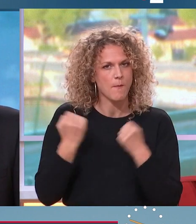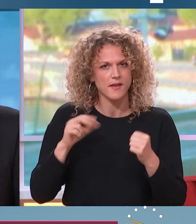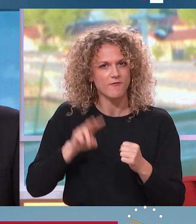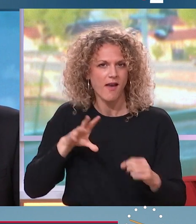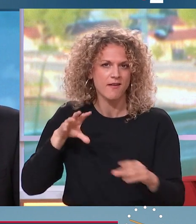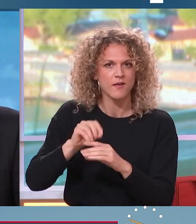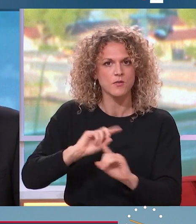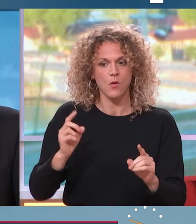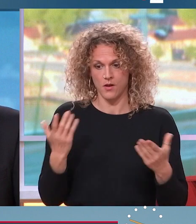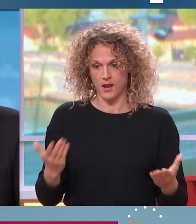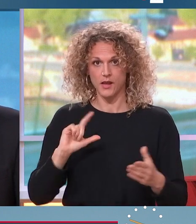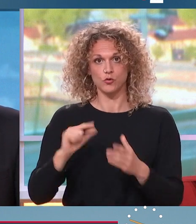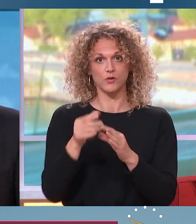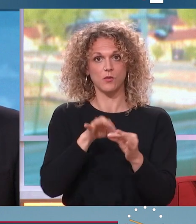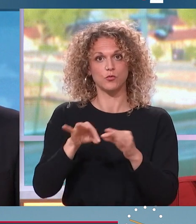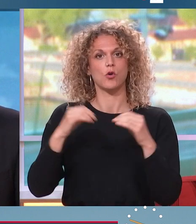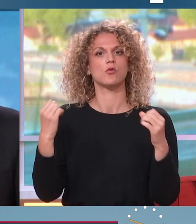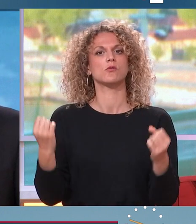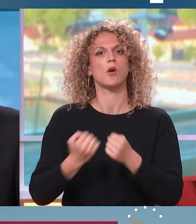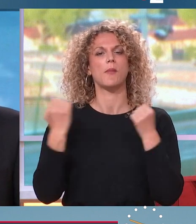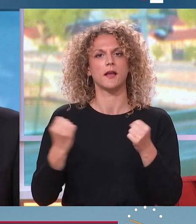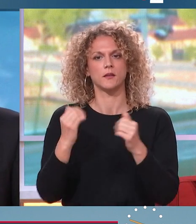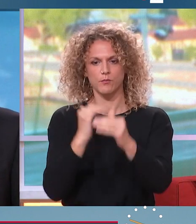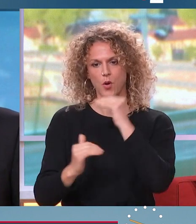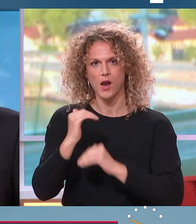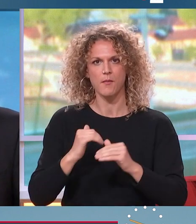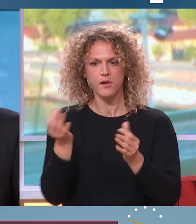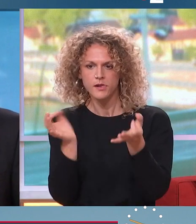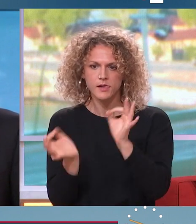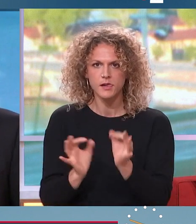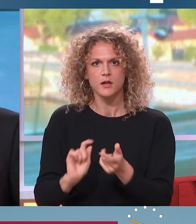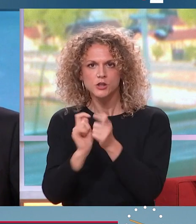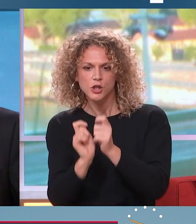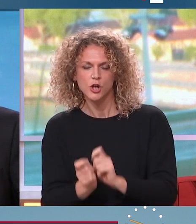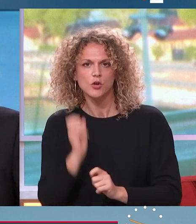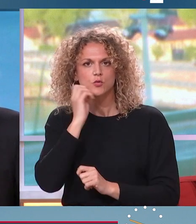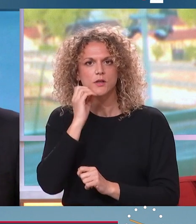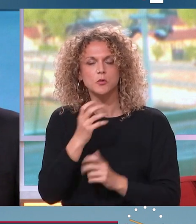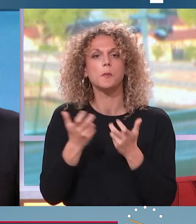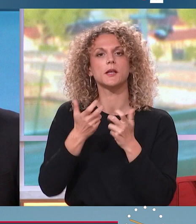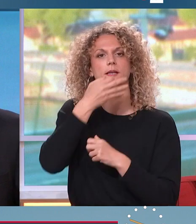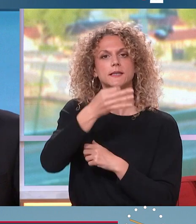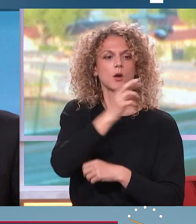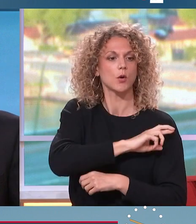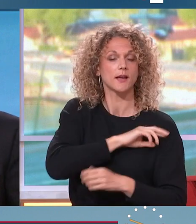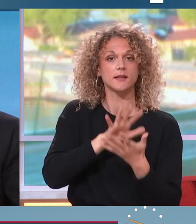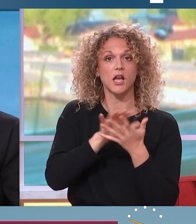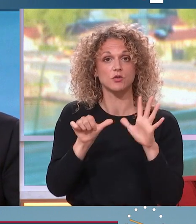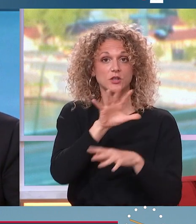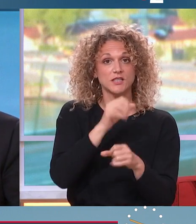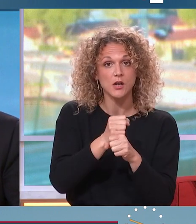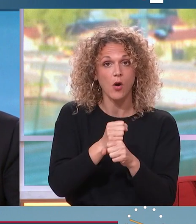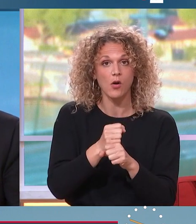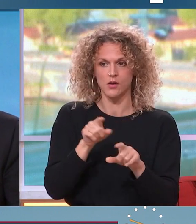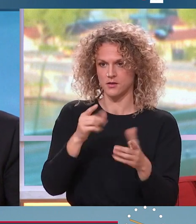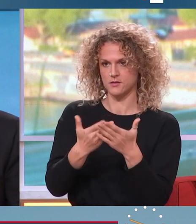campagne de second tour avec un programme bricolé qui change au fil des jours. Un jour, il nous dit la retraite à 65 ans, c'est un totem